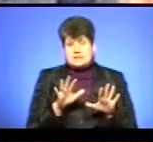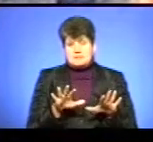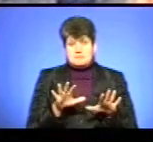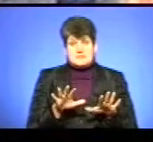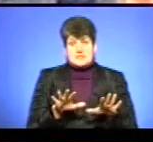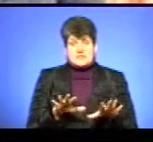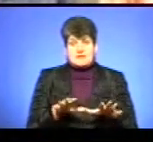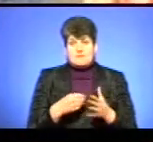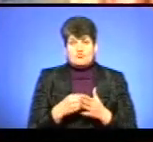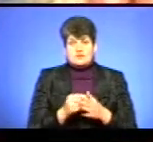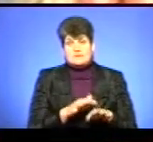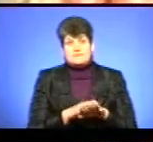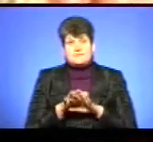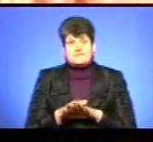бюджету,